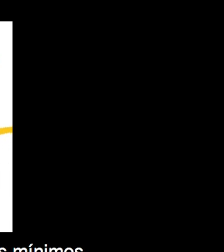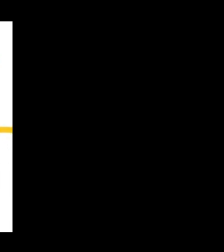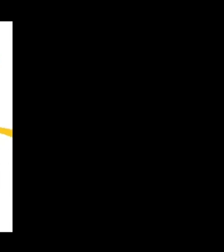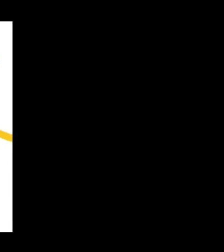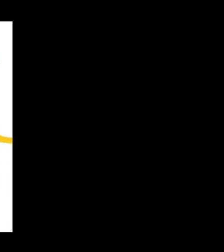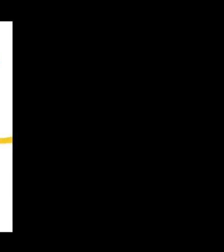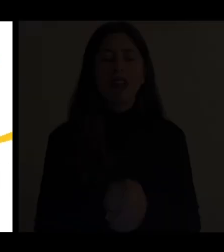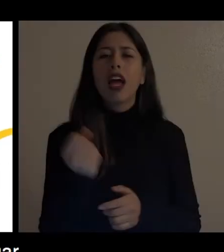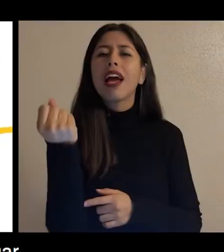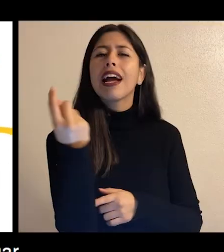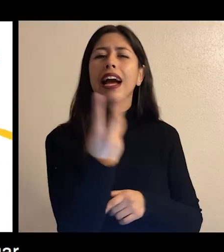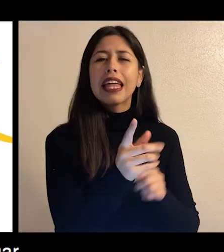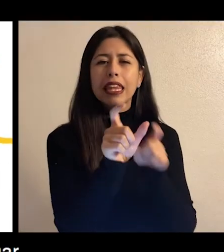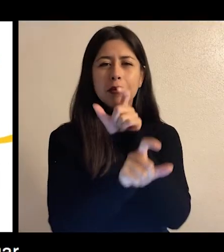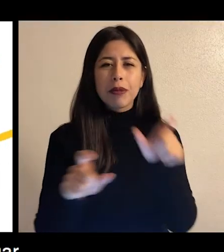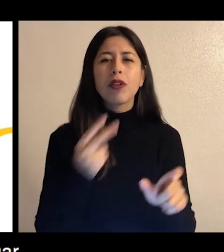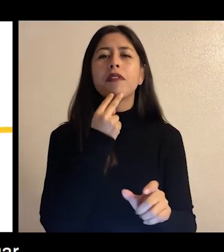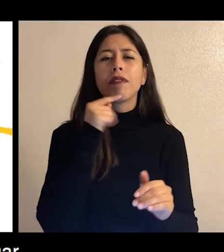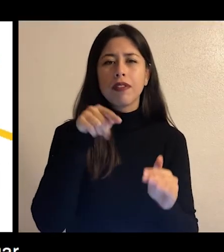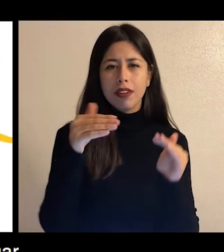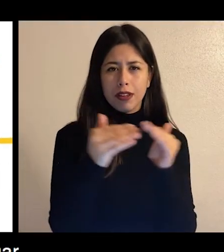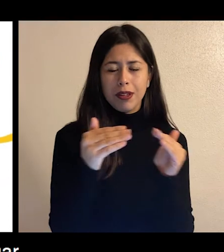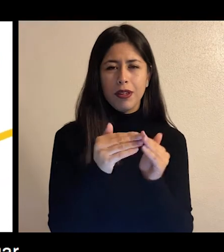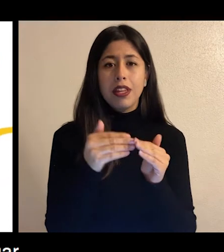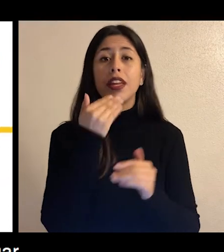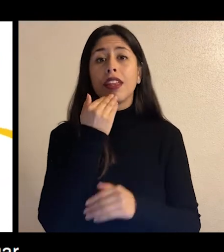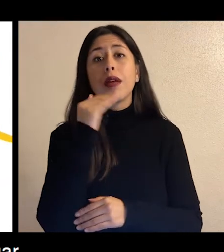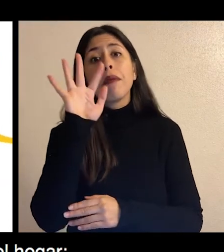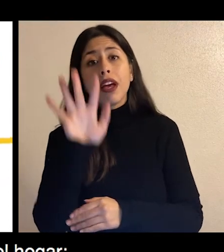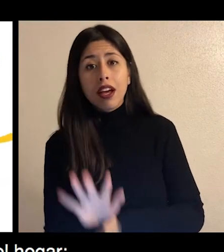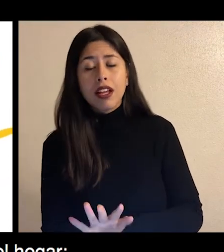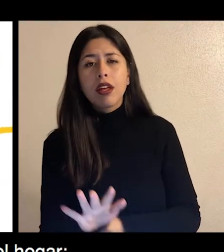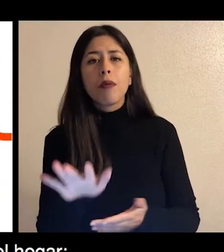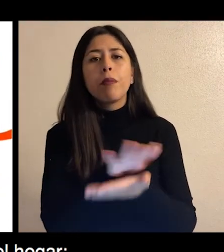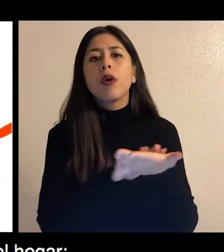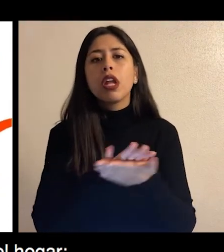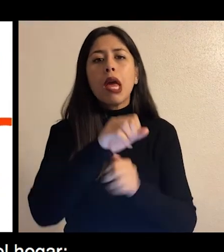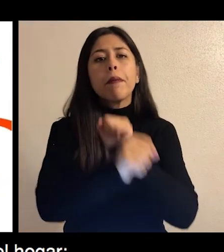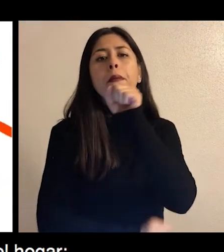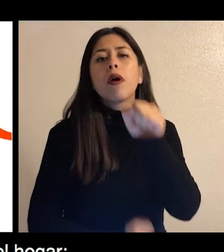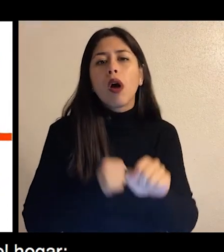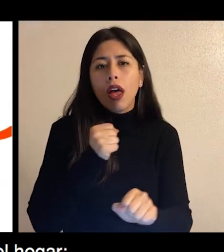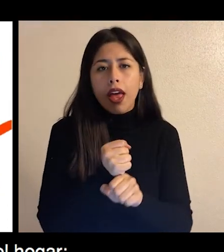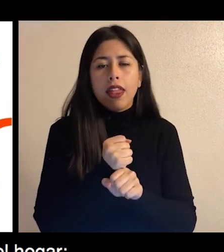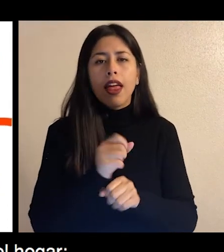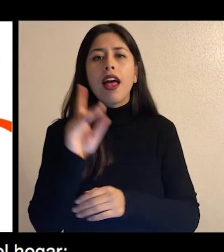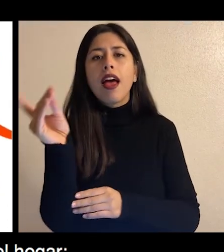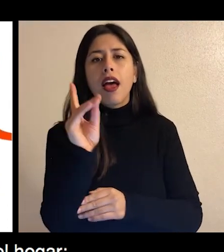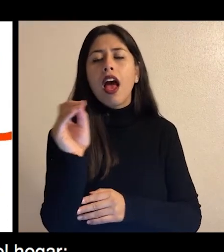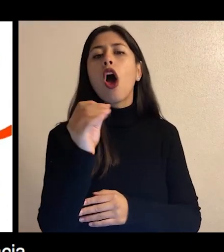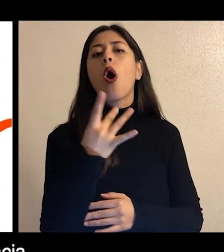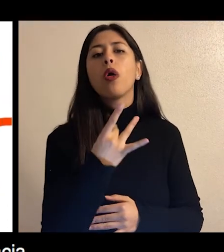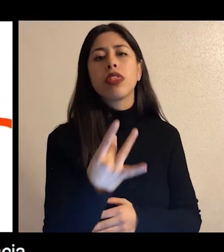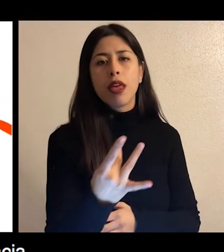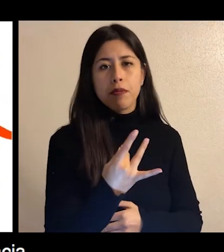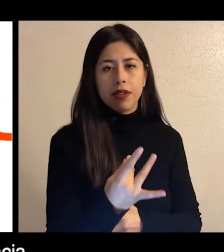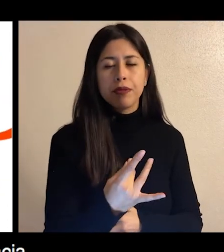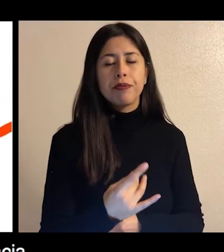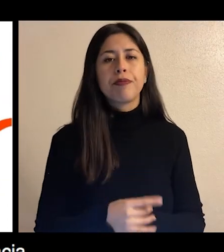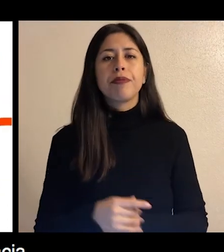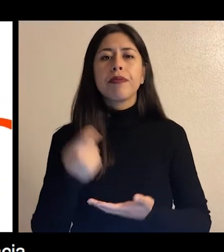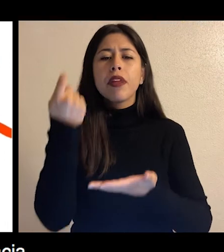minimum. Kantite moun kap viv nan KAYO la, kakteristik moun nan KAYO la, par ekzamp, l'aj